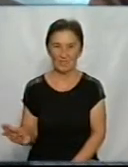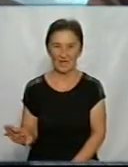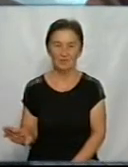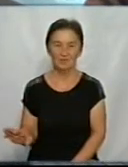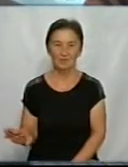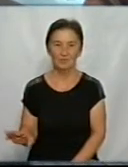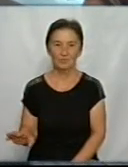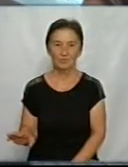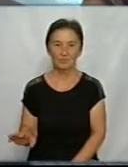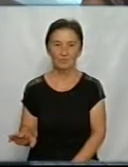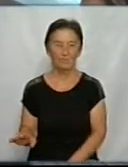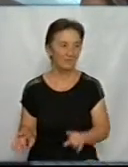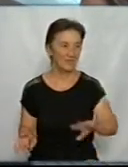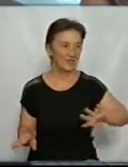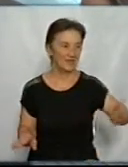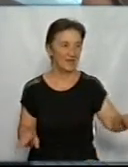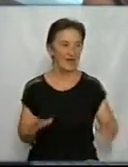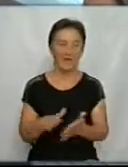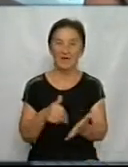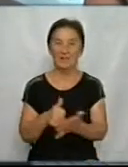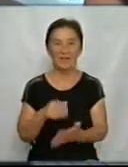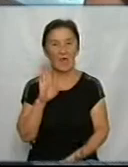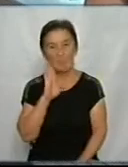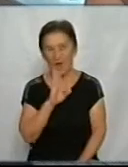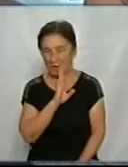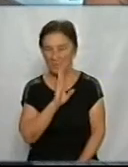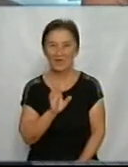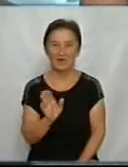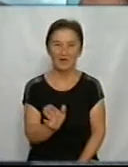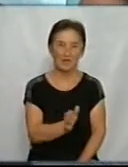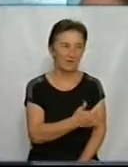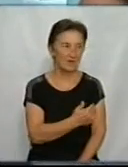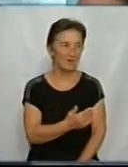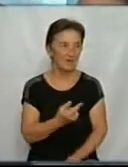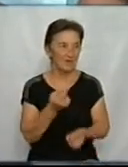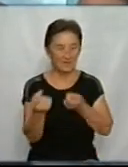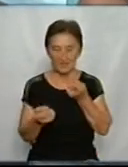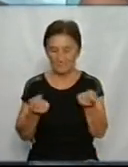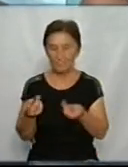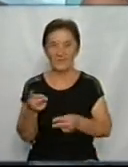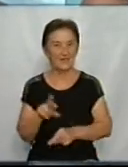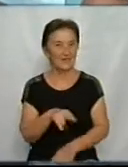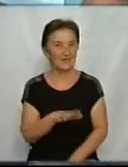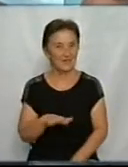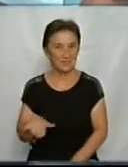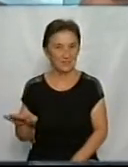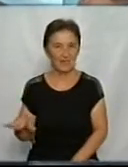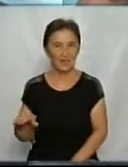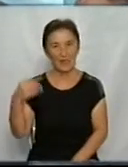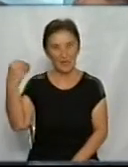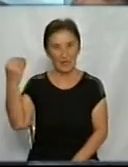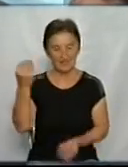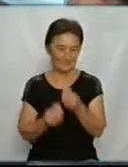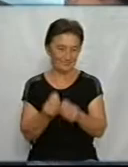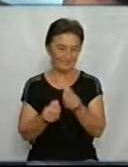Це для мами, тут різні мілочушки, теж для дітей, погрімушечки.